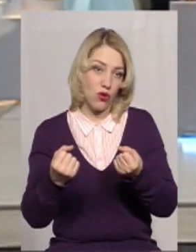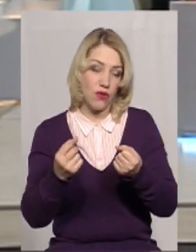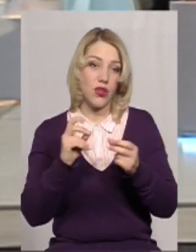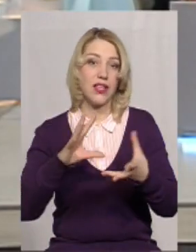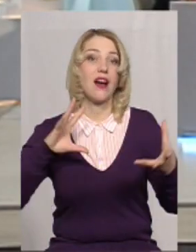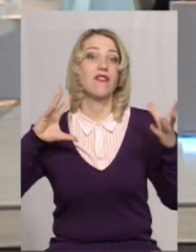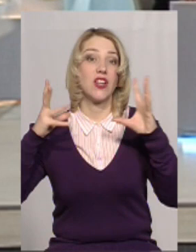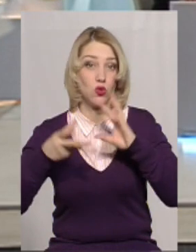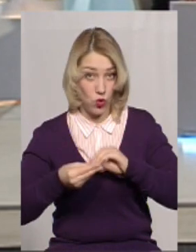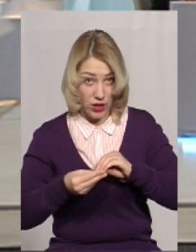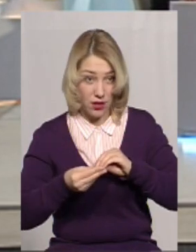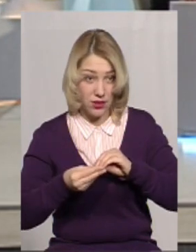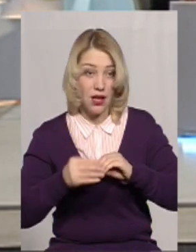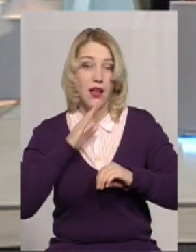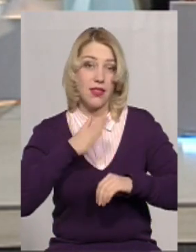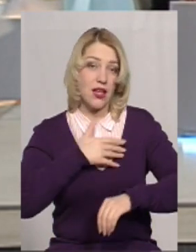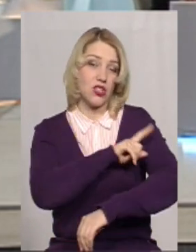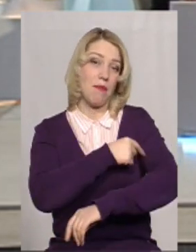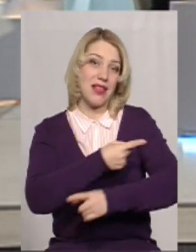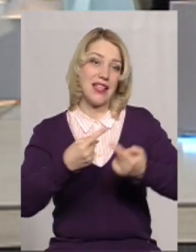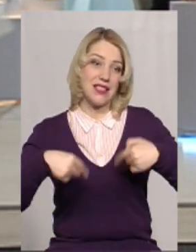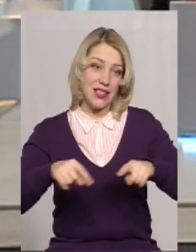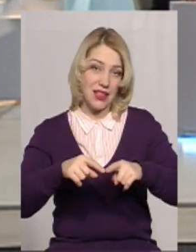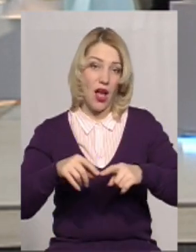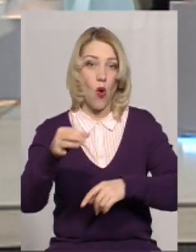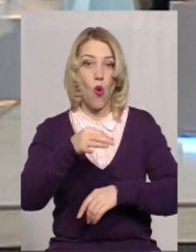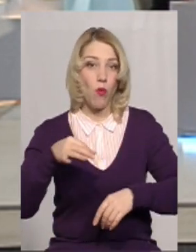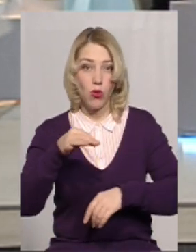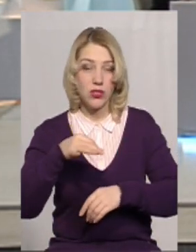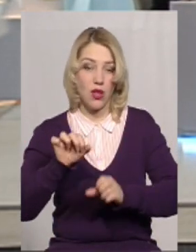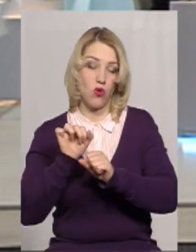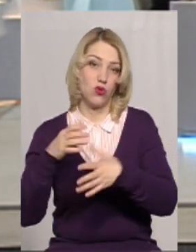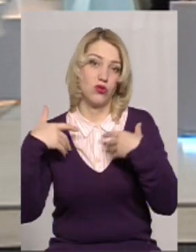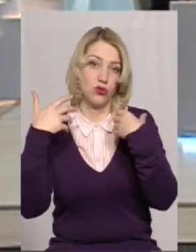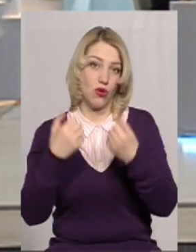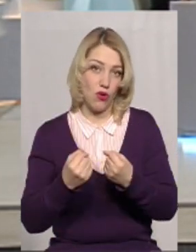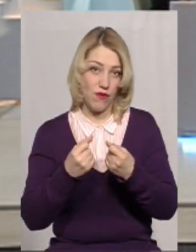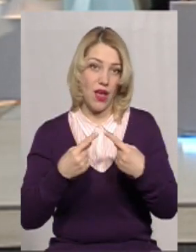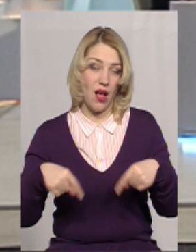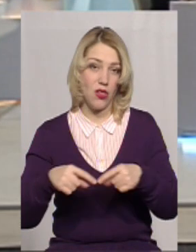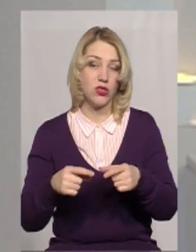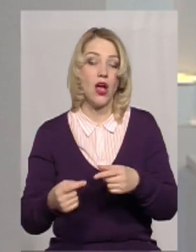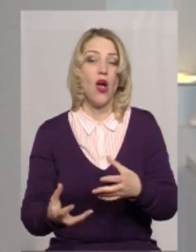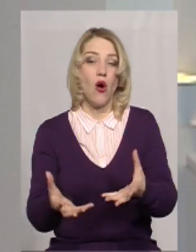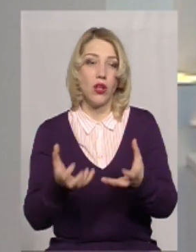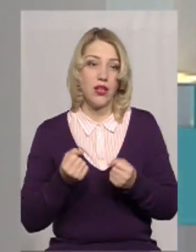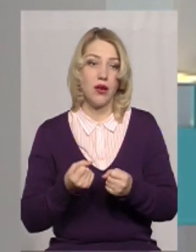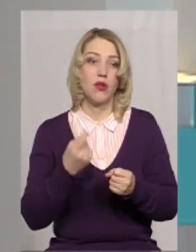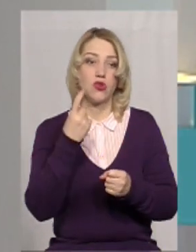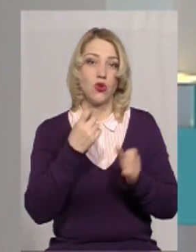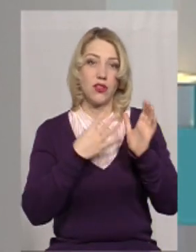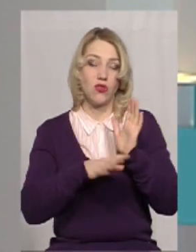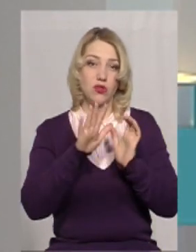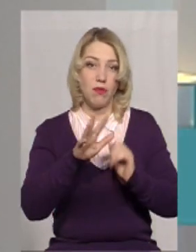і як результат, наша медицина обласна, охорона здоров'я, галузь, отримала додаткові 195